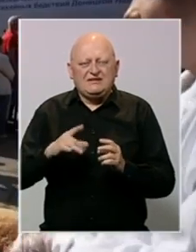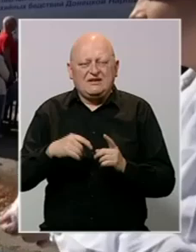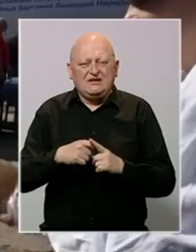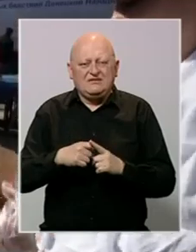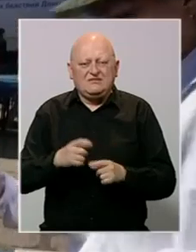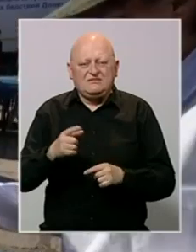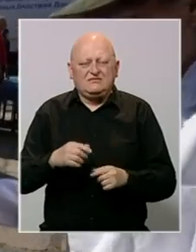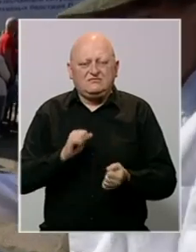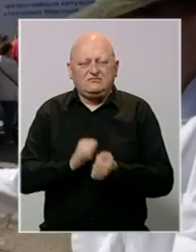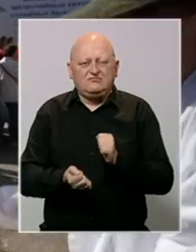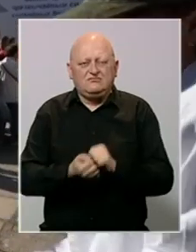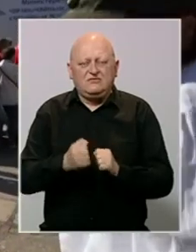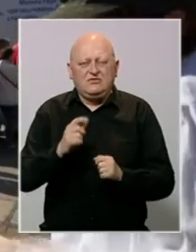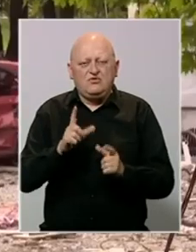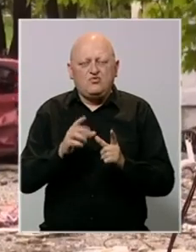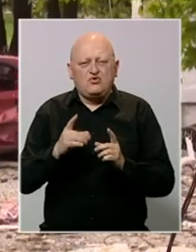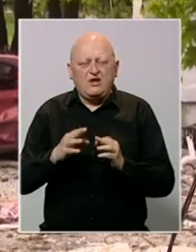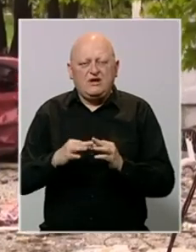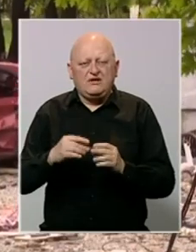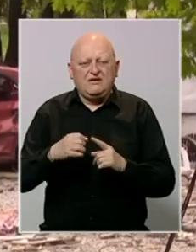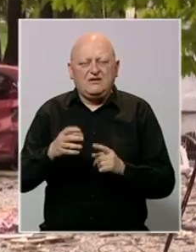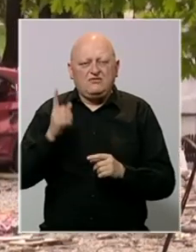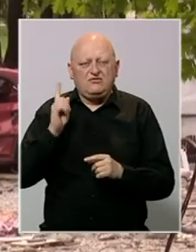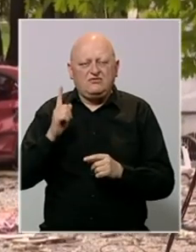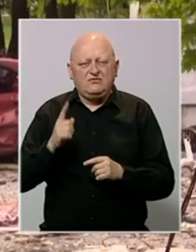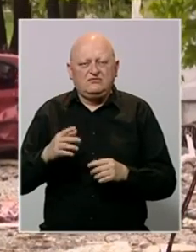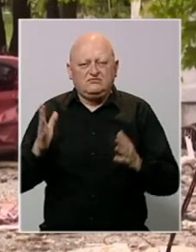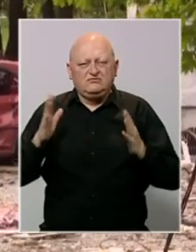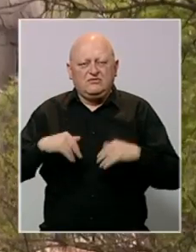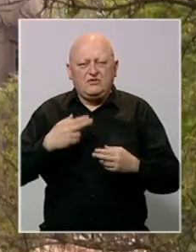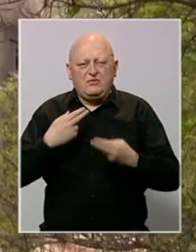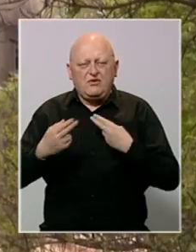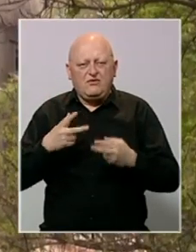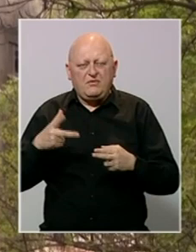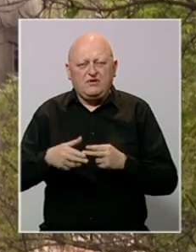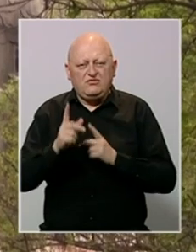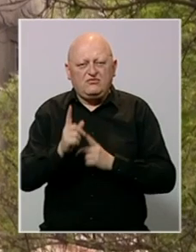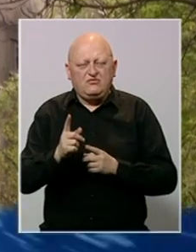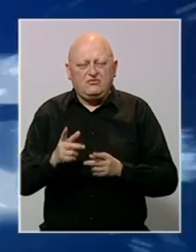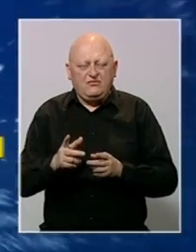Žestoke borbe na istoku Ukrajine, Kijev upozorava na kolops pregovora o prekidu vatre.